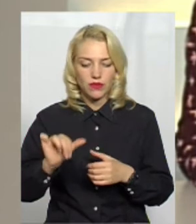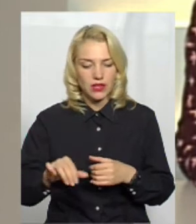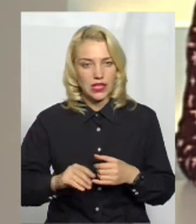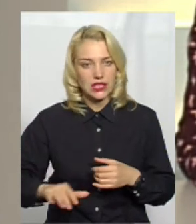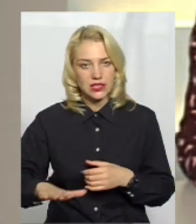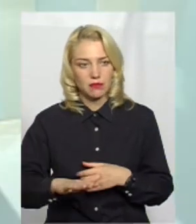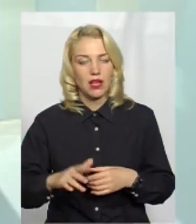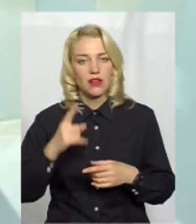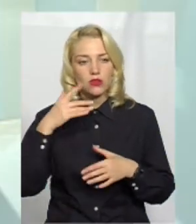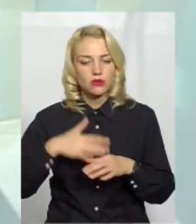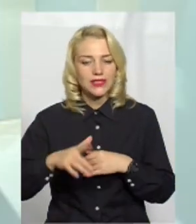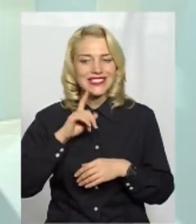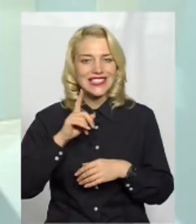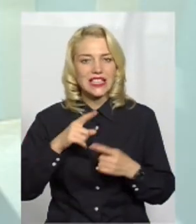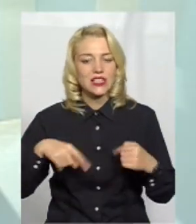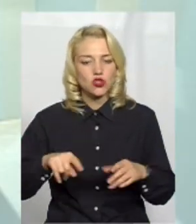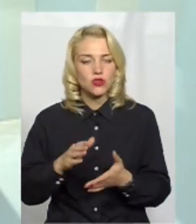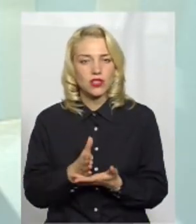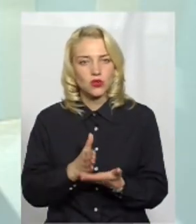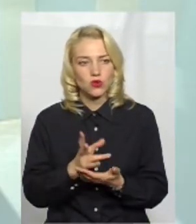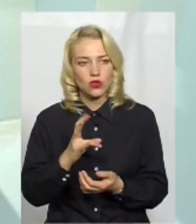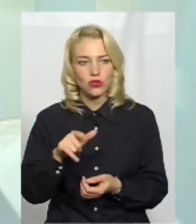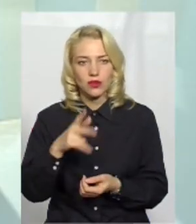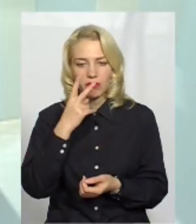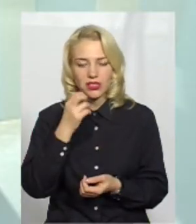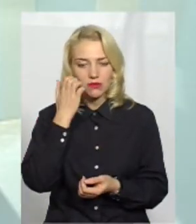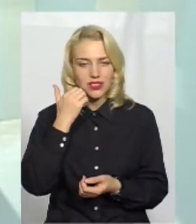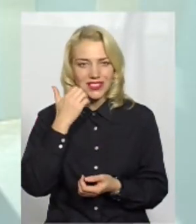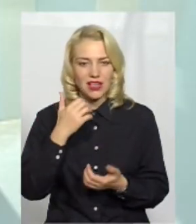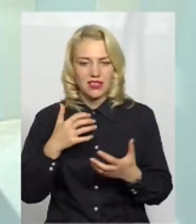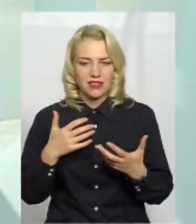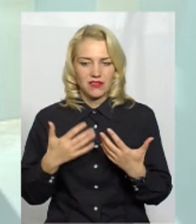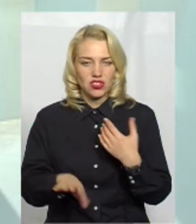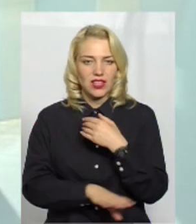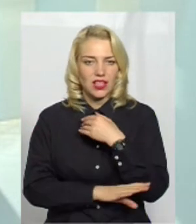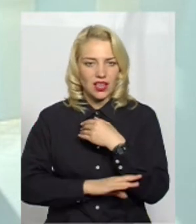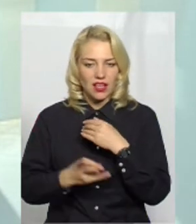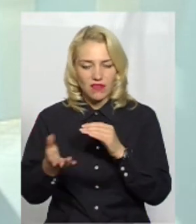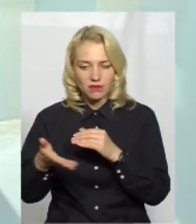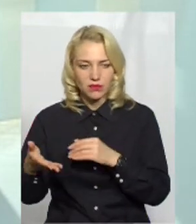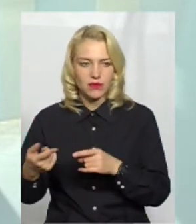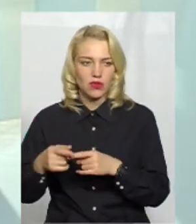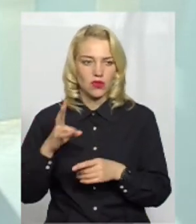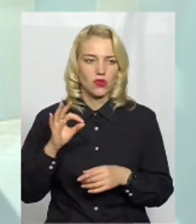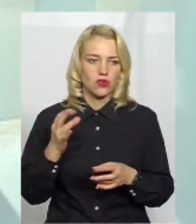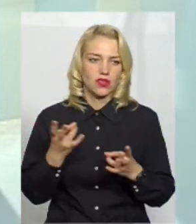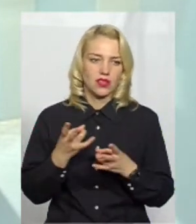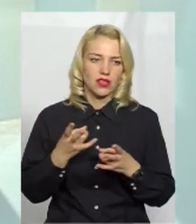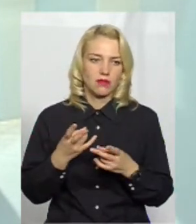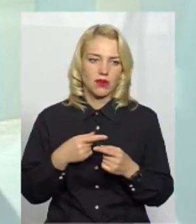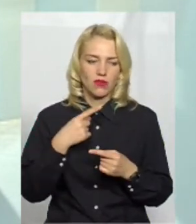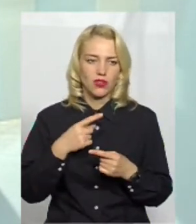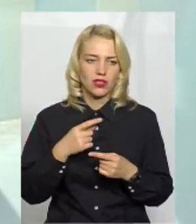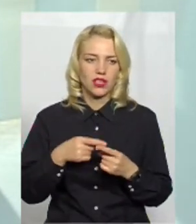земля? Наприклад, зелена зона існує, але ми бачимо, що там старі, аварійні вже дерева. Але з іншої сторони, в нас в цьому році розроблена екомережа